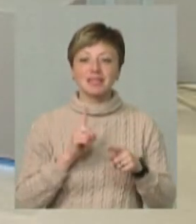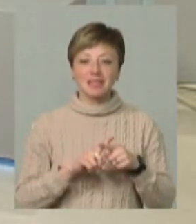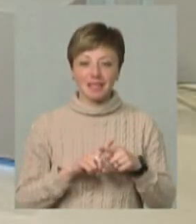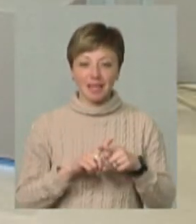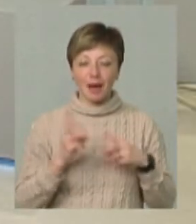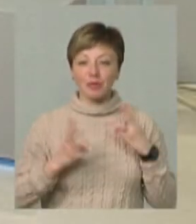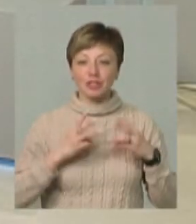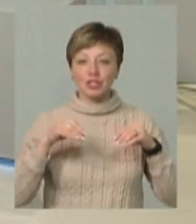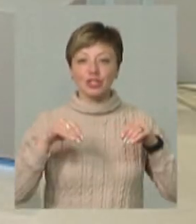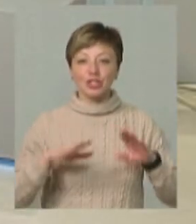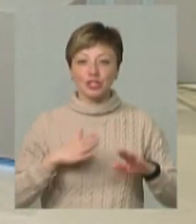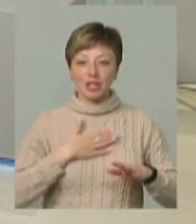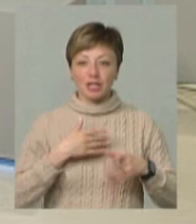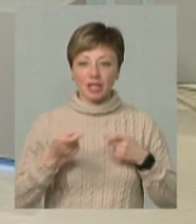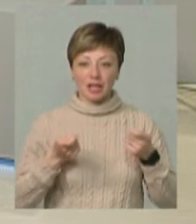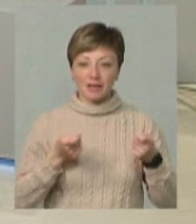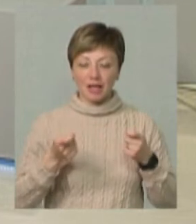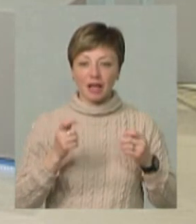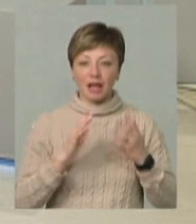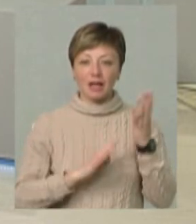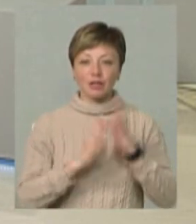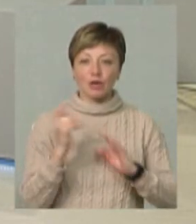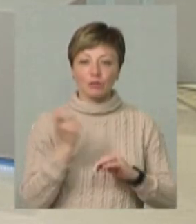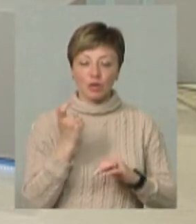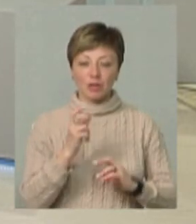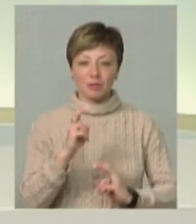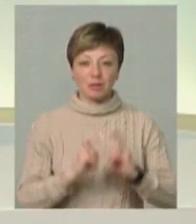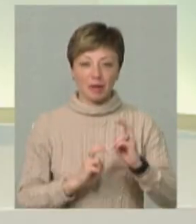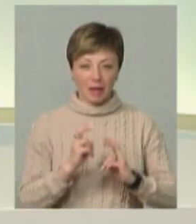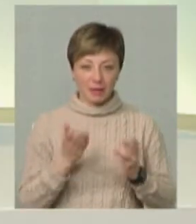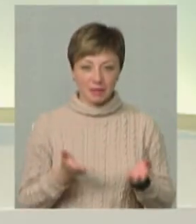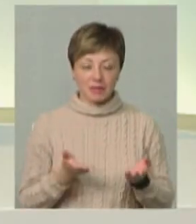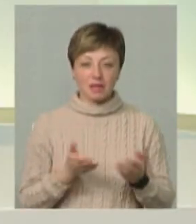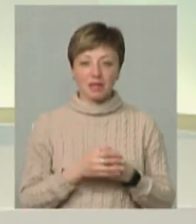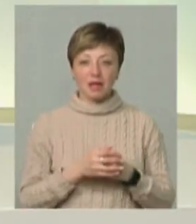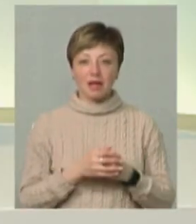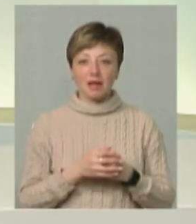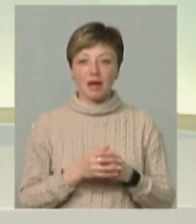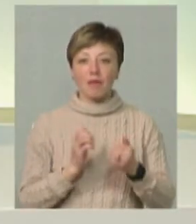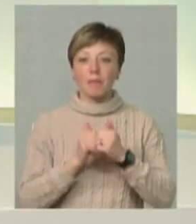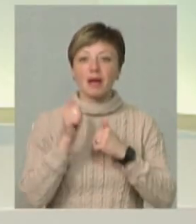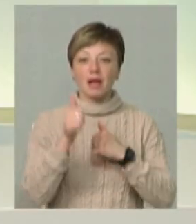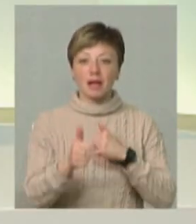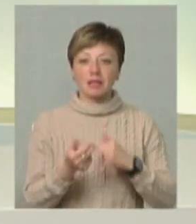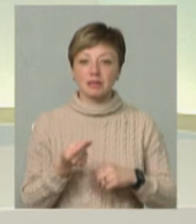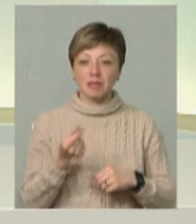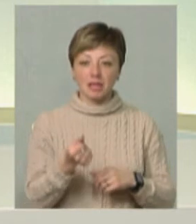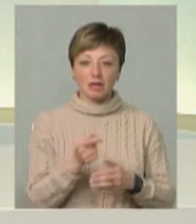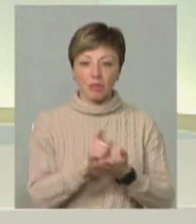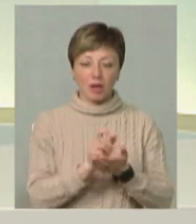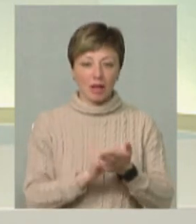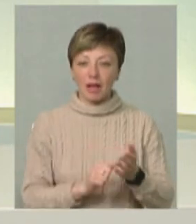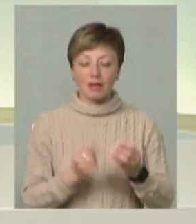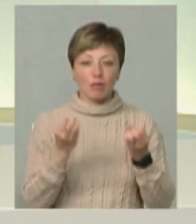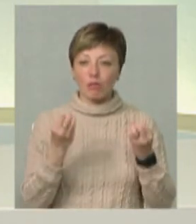це емоційне рішення було наших керівників лісосподарських підприємств вперед навіть заплатити сьогодні державі податки. Не просто